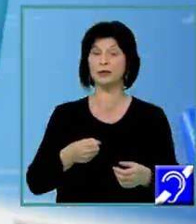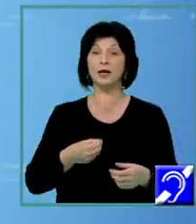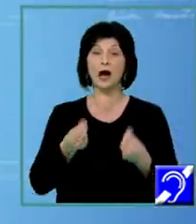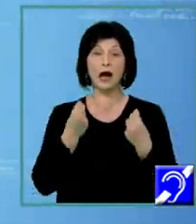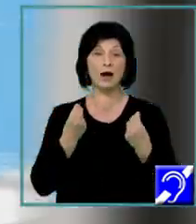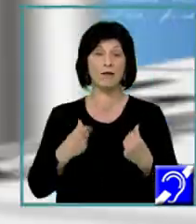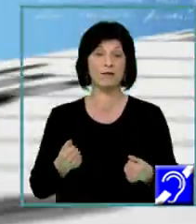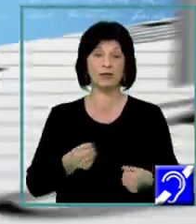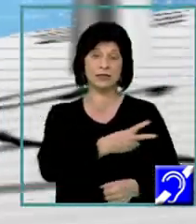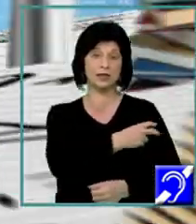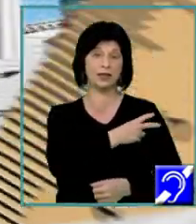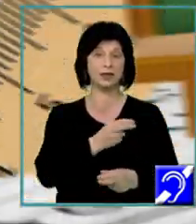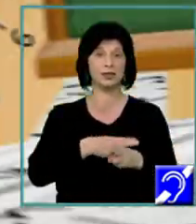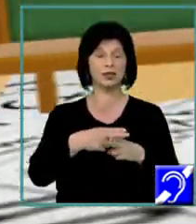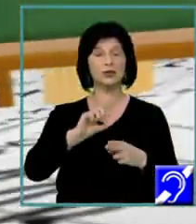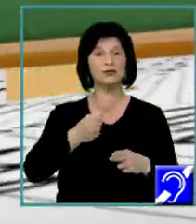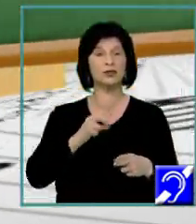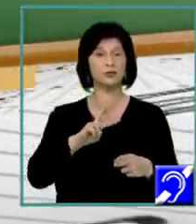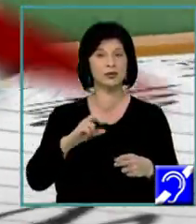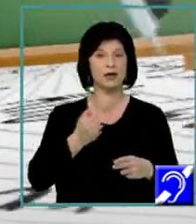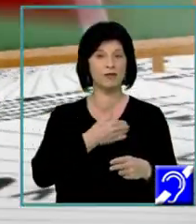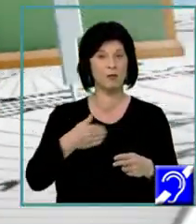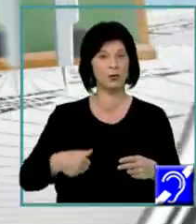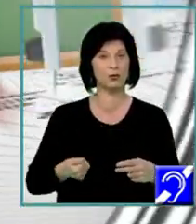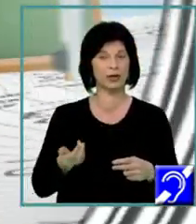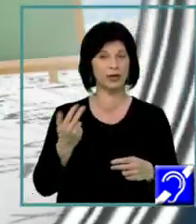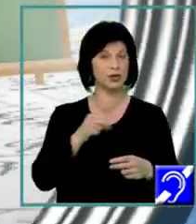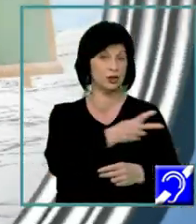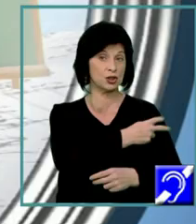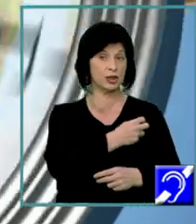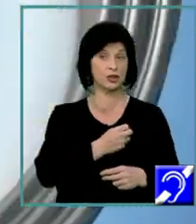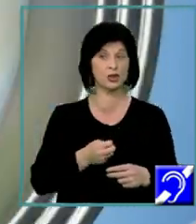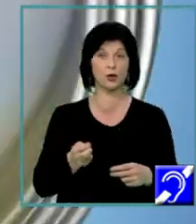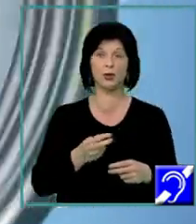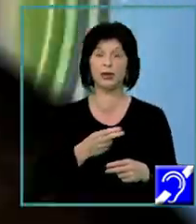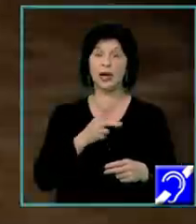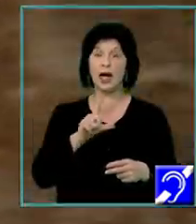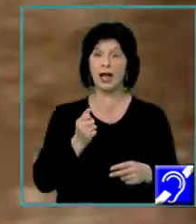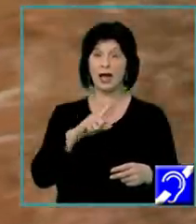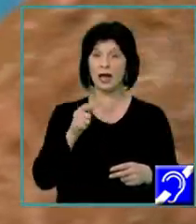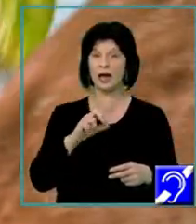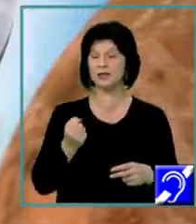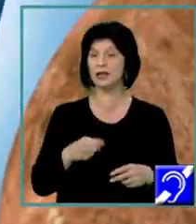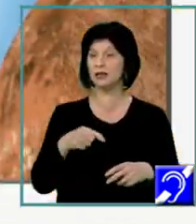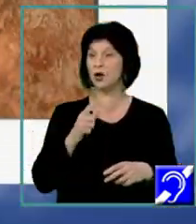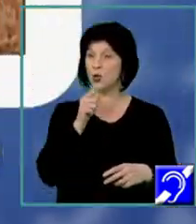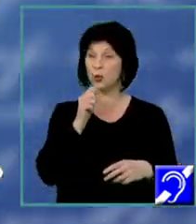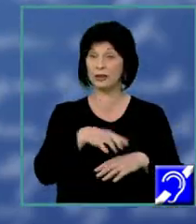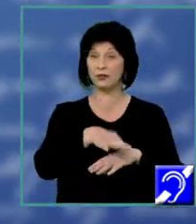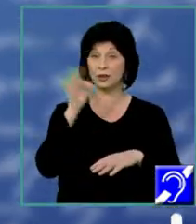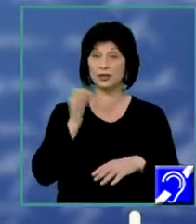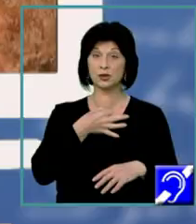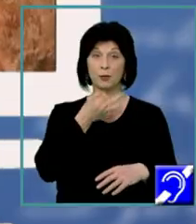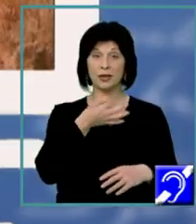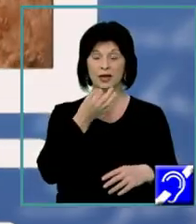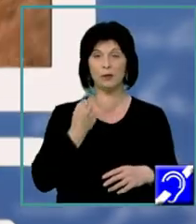Sfântul Sava din București, iar apoi la Liceul Gheorghe Lazar, unde începe să fie descoperit ca poet. A urmat apoi cursurile facultății de